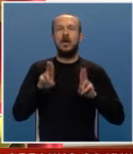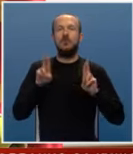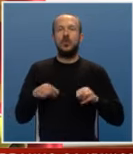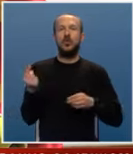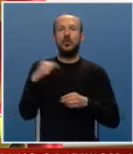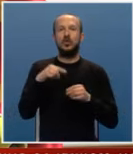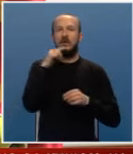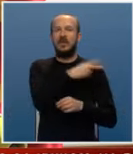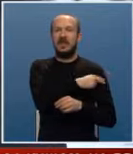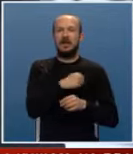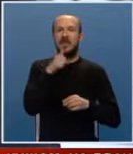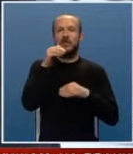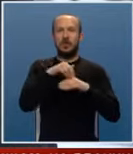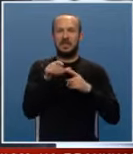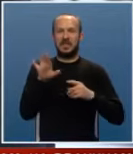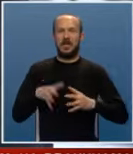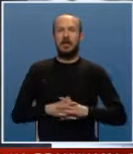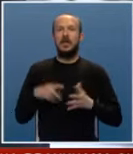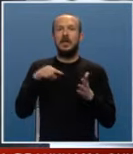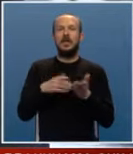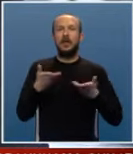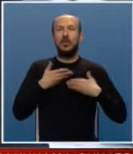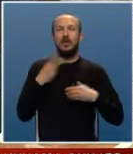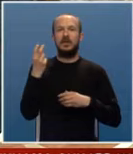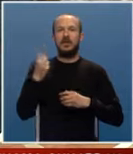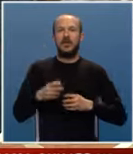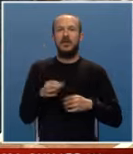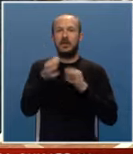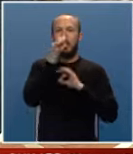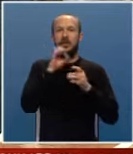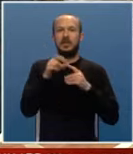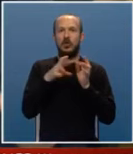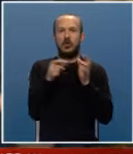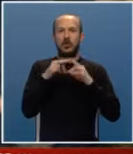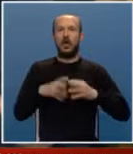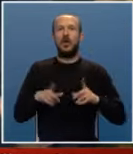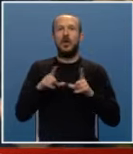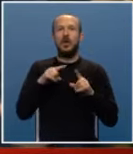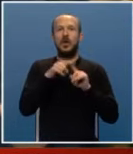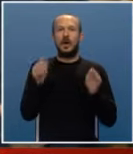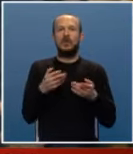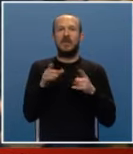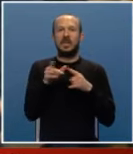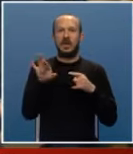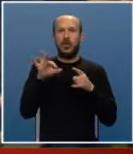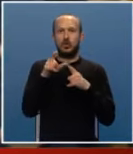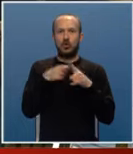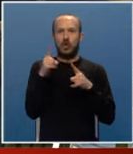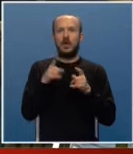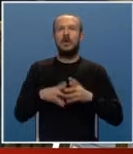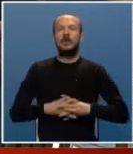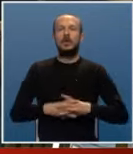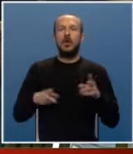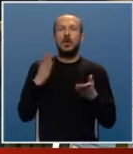mogu doći u crveni krst informaciju. S ciljem prikupljanja sredstava za liječenje Stanojevića u hramu Sveti Vasilije Ostroški na